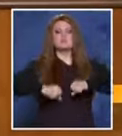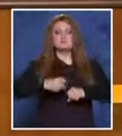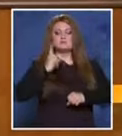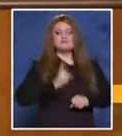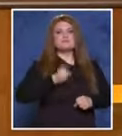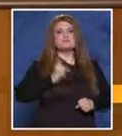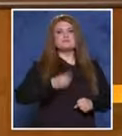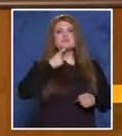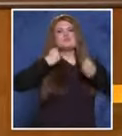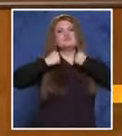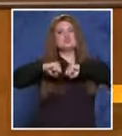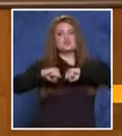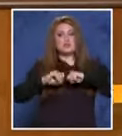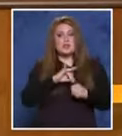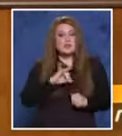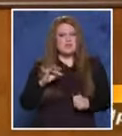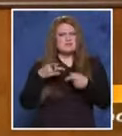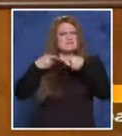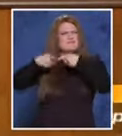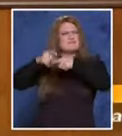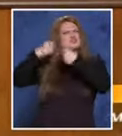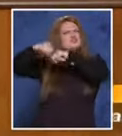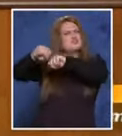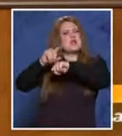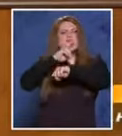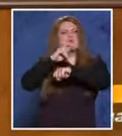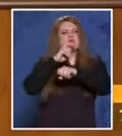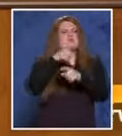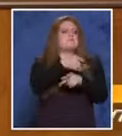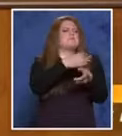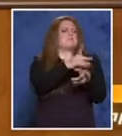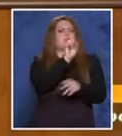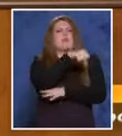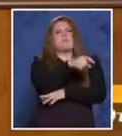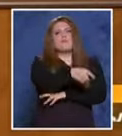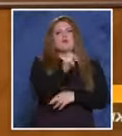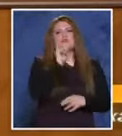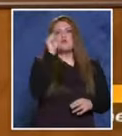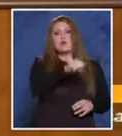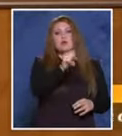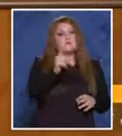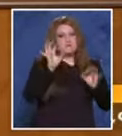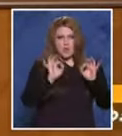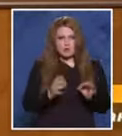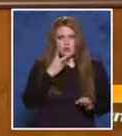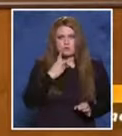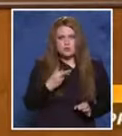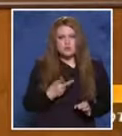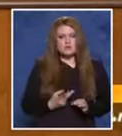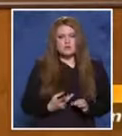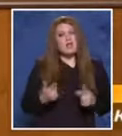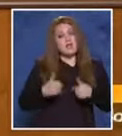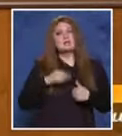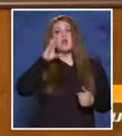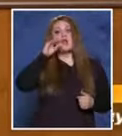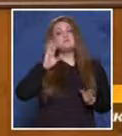запазена и защитена. И много често е снизходителна към подобните. Това е вярно ли е като наблюдение или не е вярно? Това аз